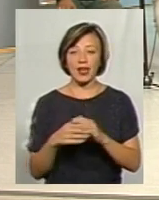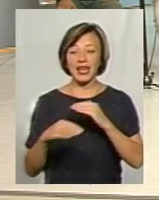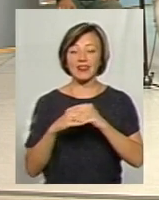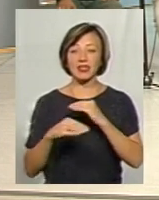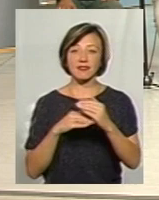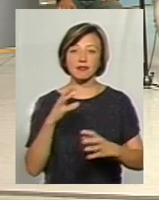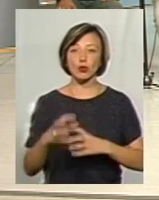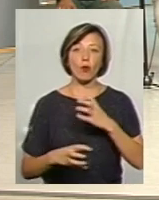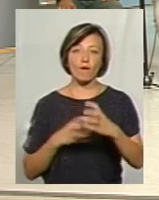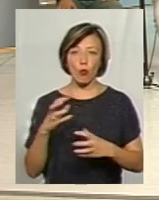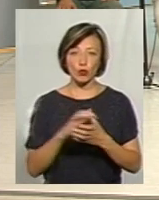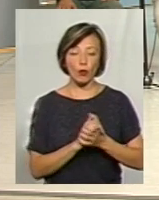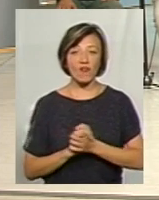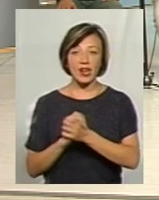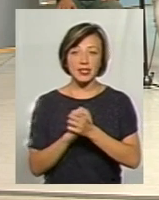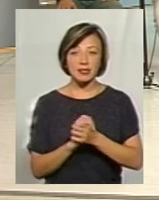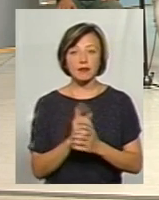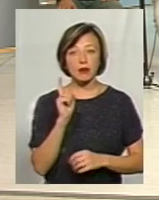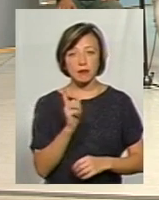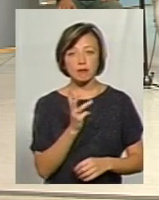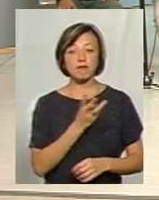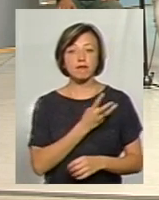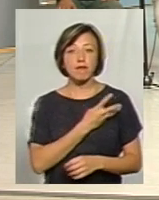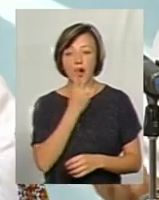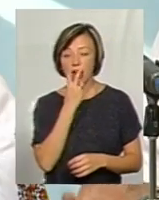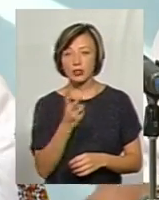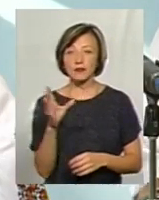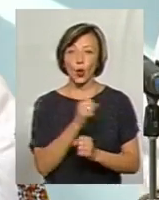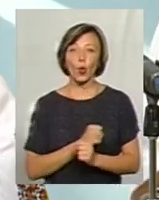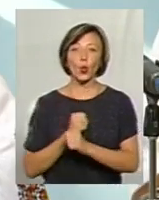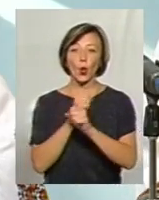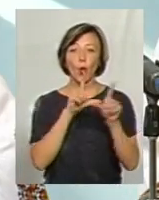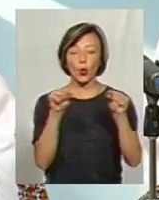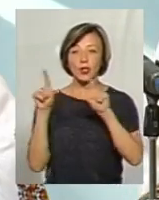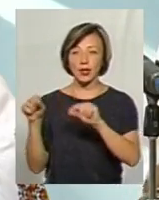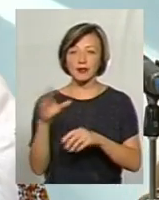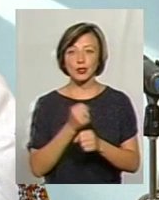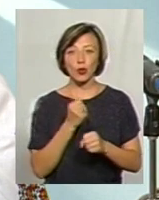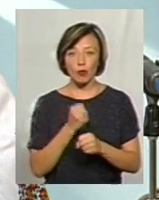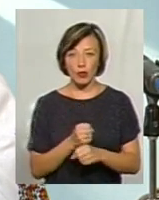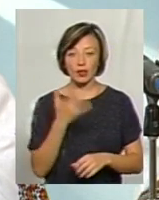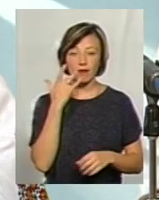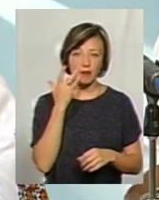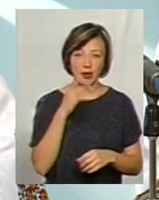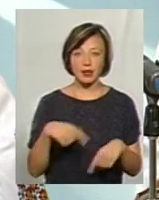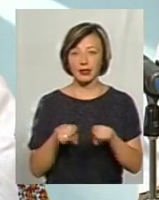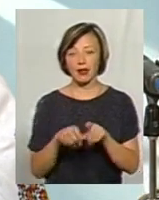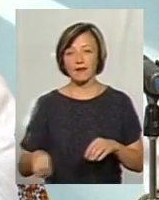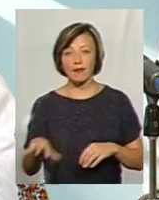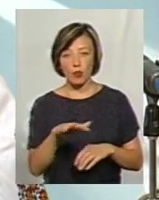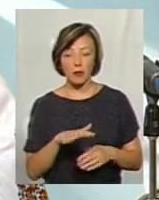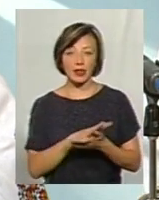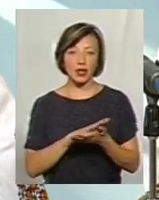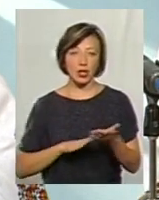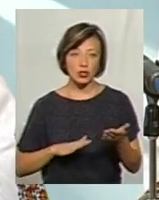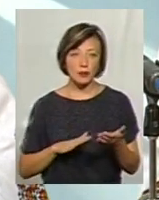співтоваристві, бажаних кругом на всіх курортах і на всіх роботах як в США, так і в Європі і